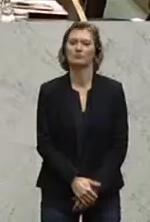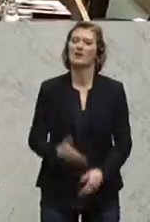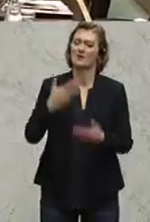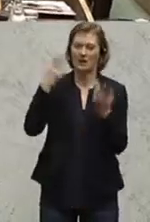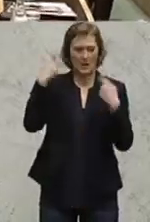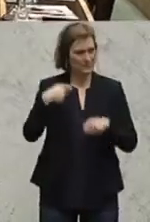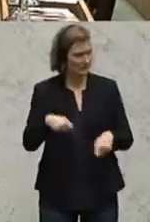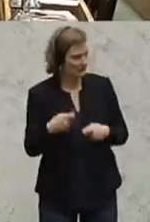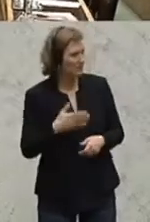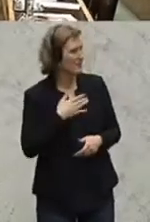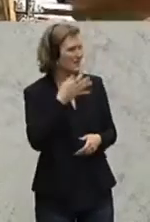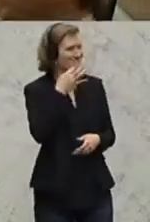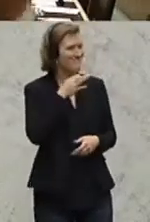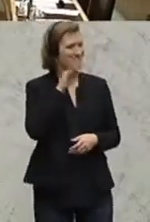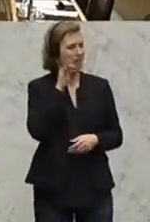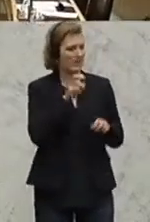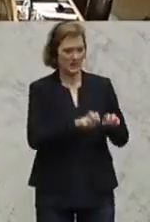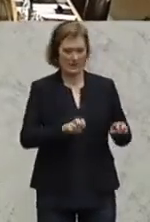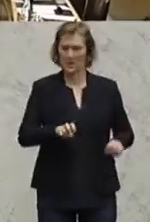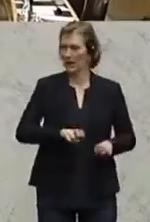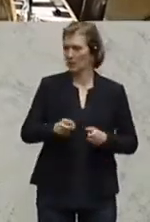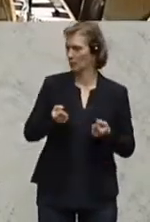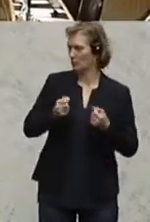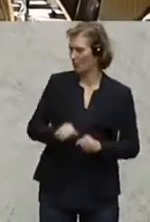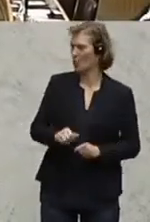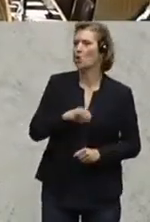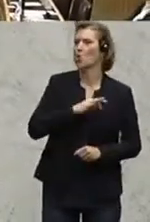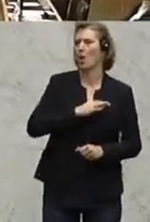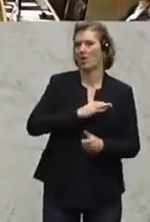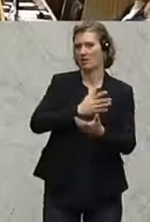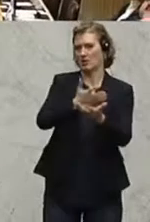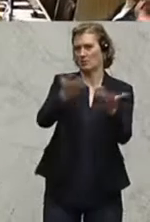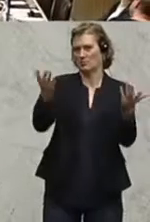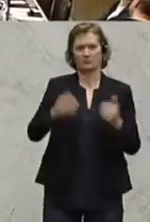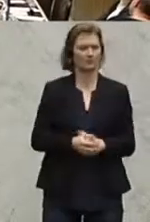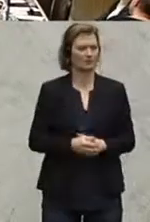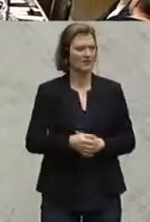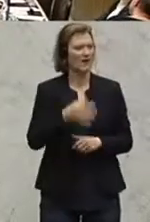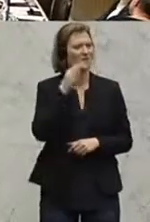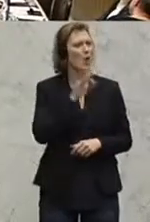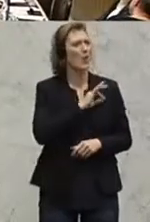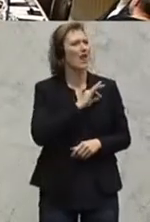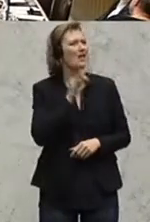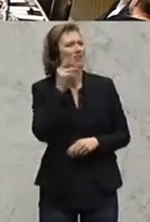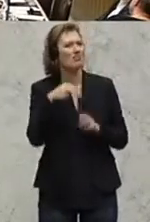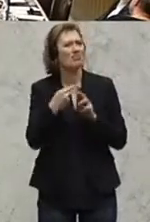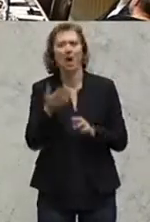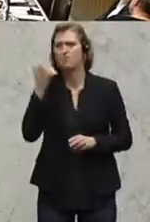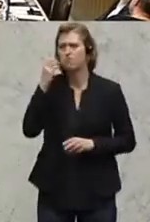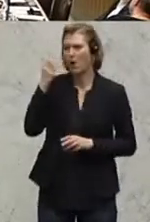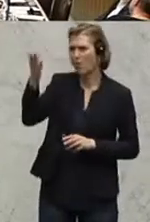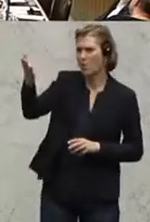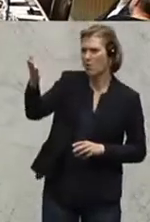Nächster Redner, schon am Rednerbord, Bernhard Temmisl, FPÖ. Frau Kollegin Nachbauer, Sie wissen aber schon, dass Sie in der